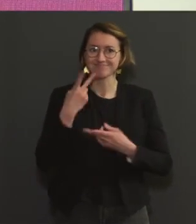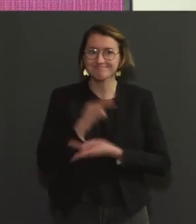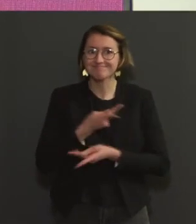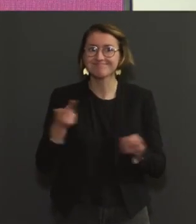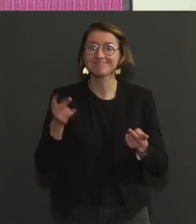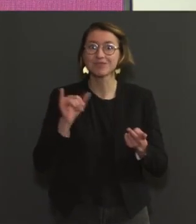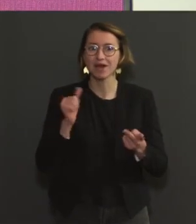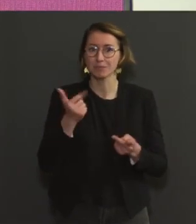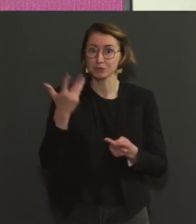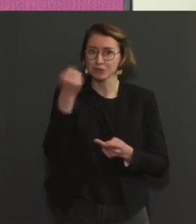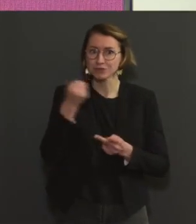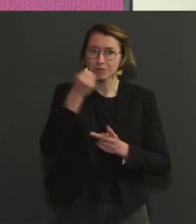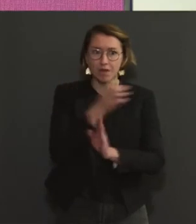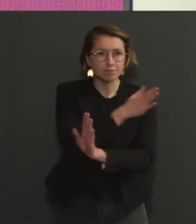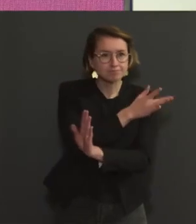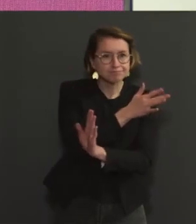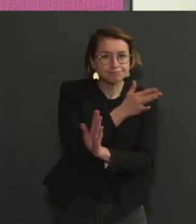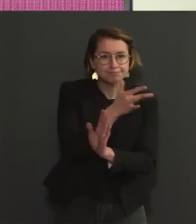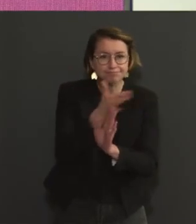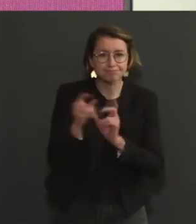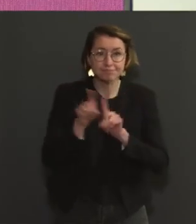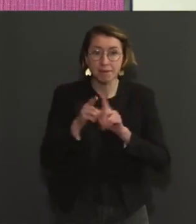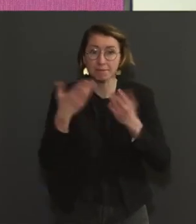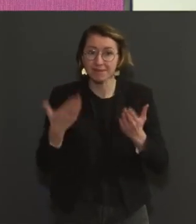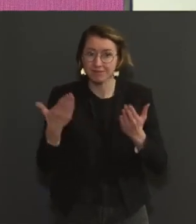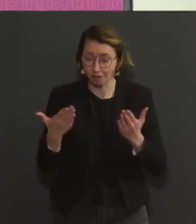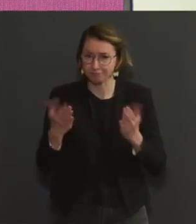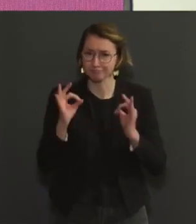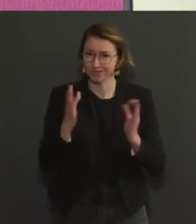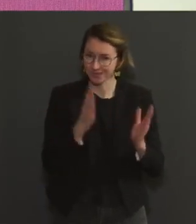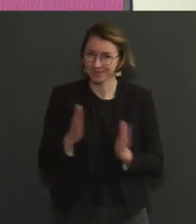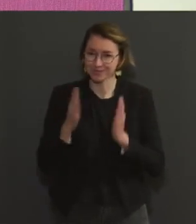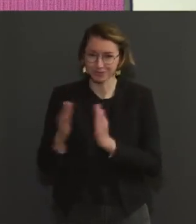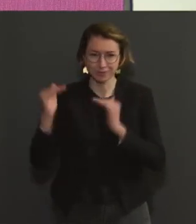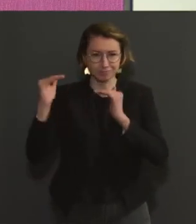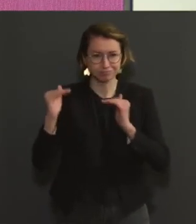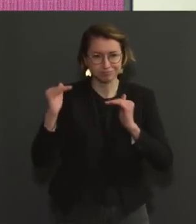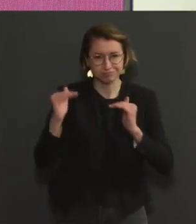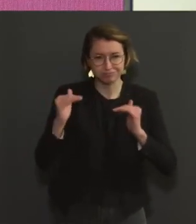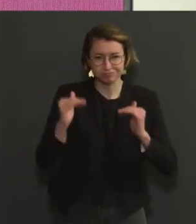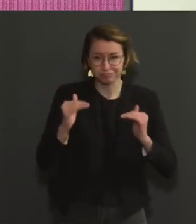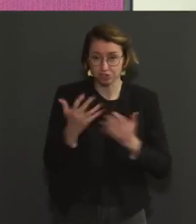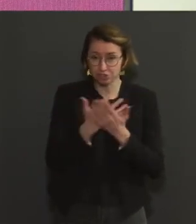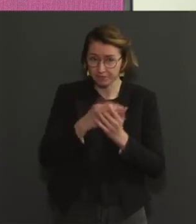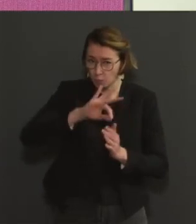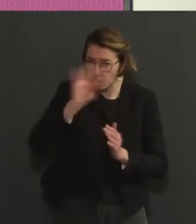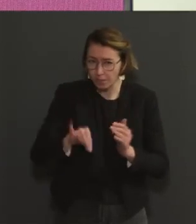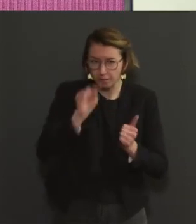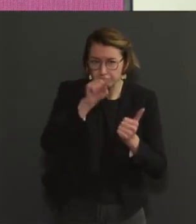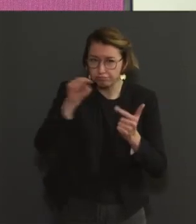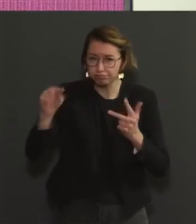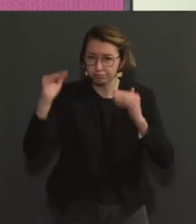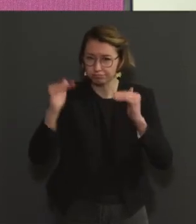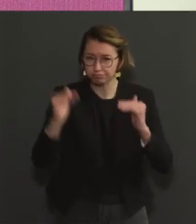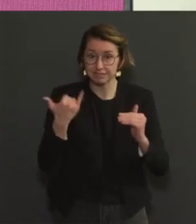indicateurs sont toujours à la baisse. Si nous continuons au rythme actuel, nous pourrions atteindre à peu près